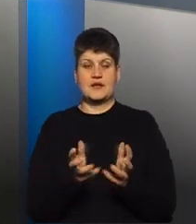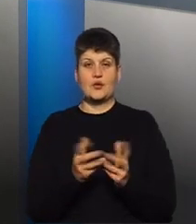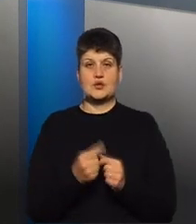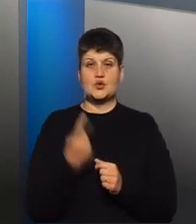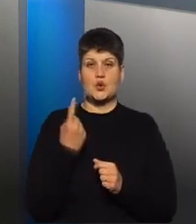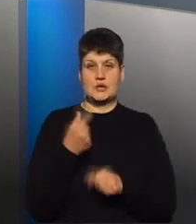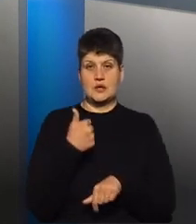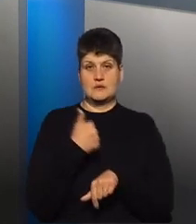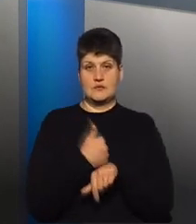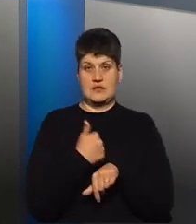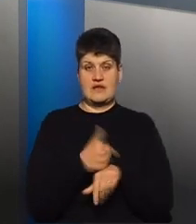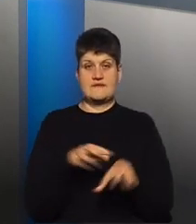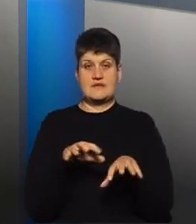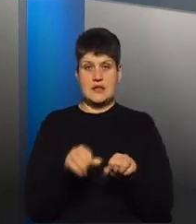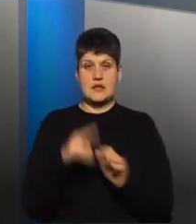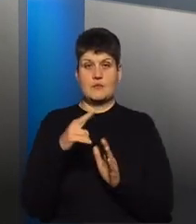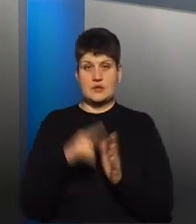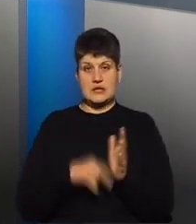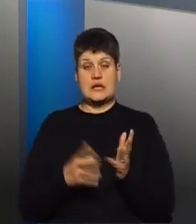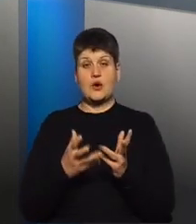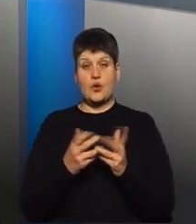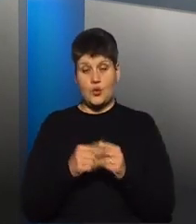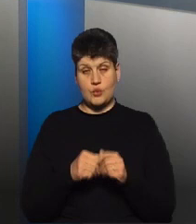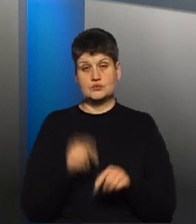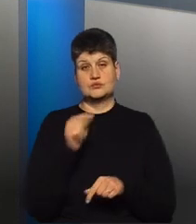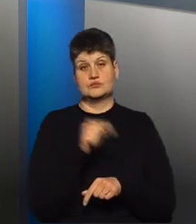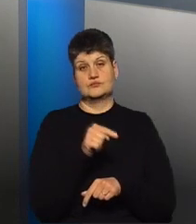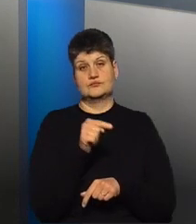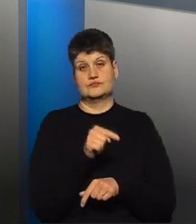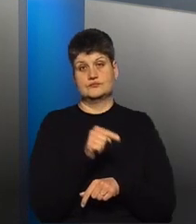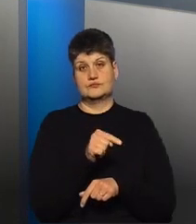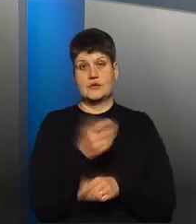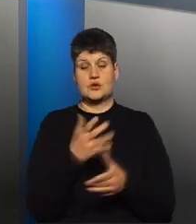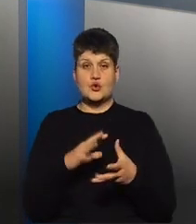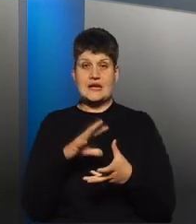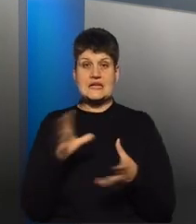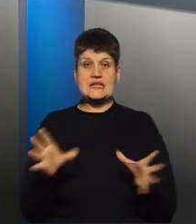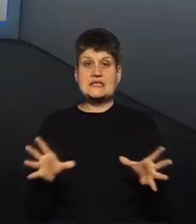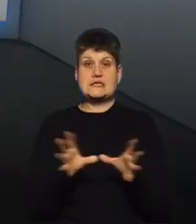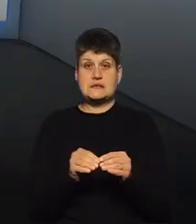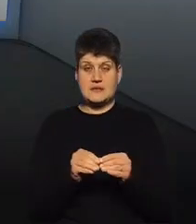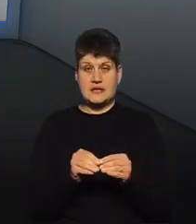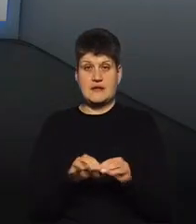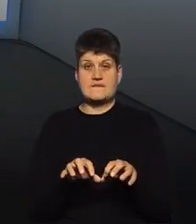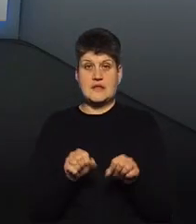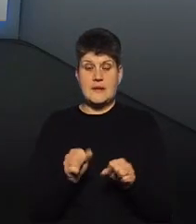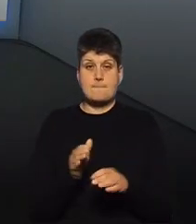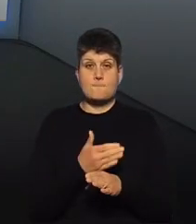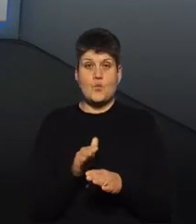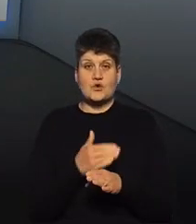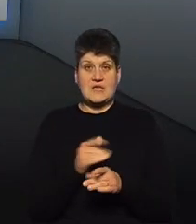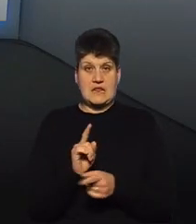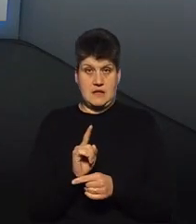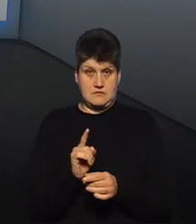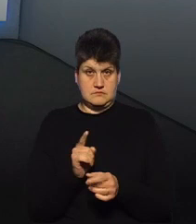власник, податок нараховується такому уповноваженому власнику. Якщо спільна сумісна власність поділена в натурі, то